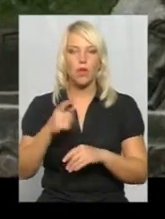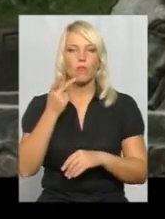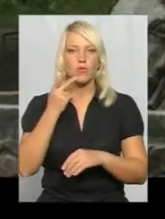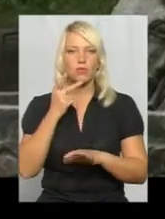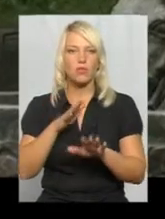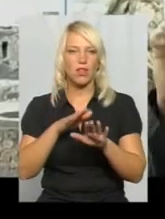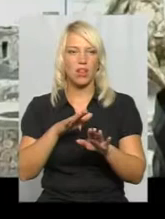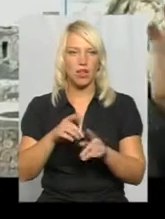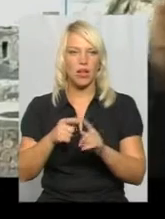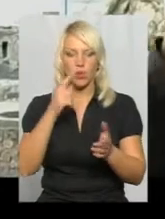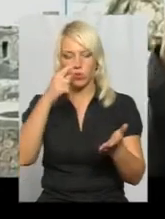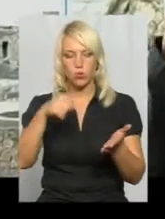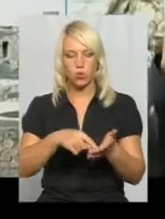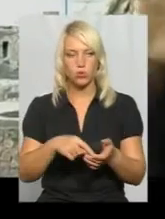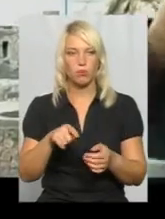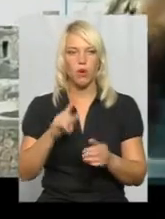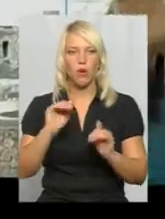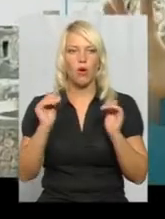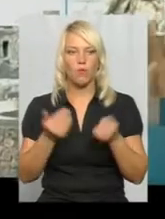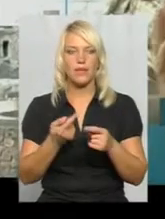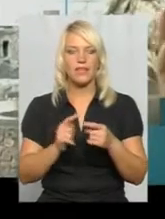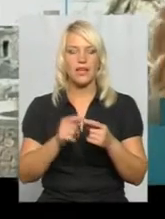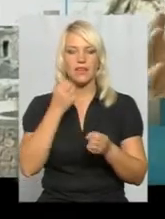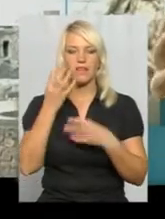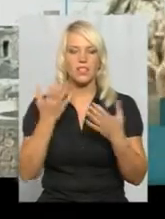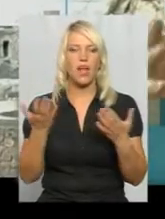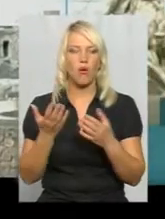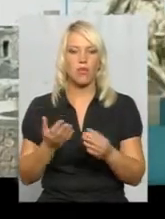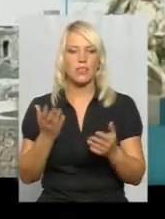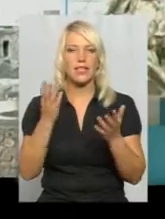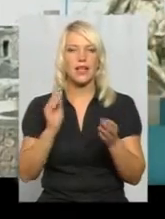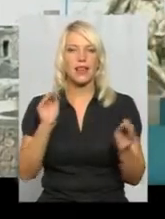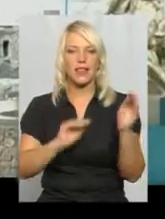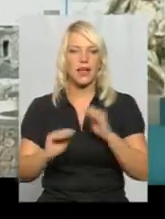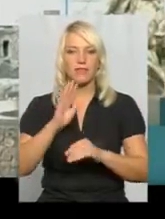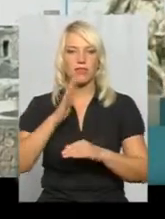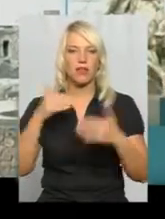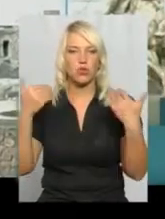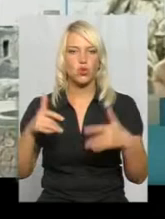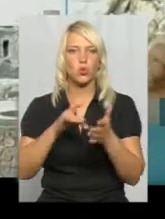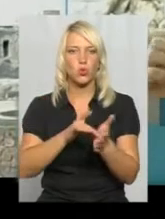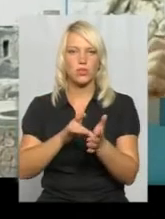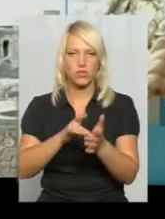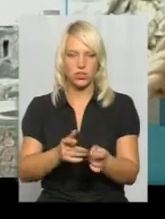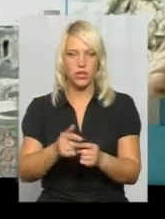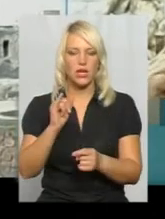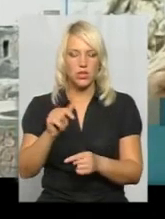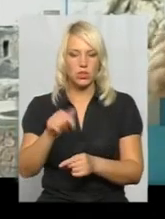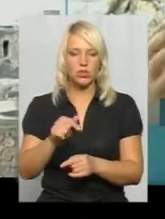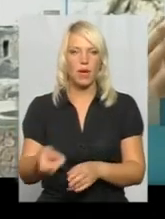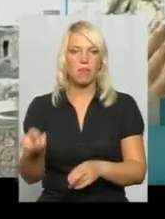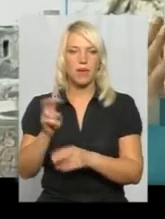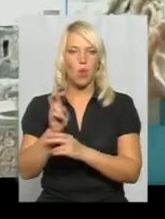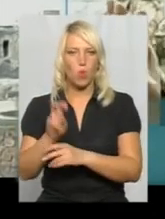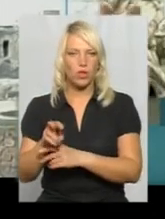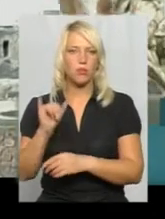доступ обмежили. Це та кліточка, з якої складається той організм наш туристичний, Хмельницький туристичний. І, звичайно, ми сюди приходимо. І,